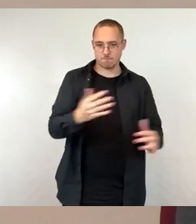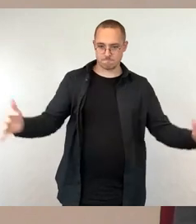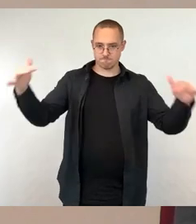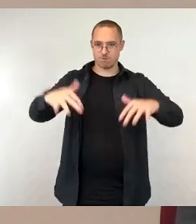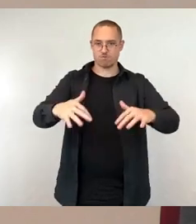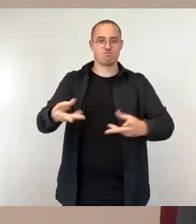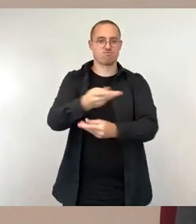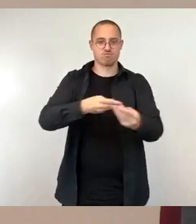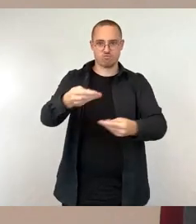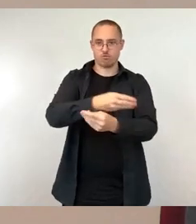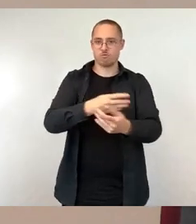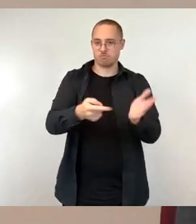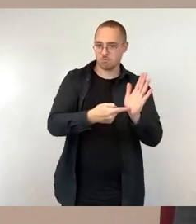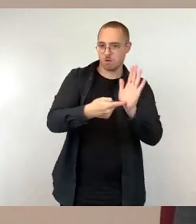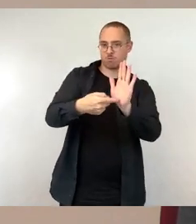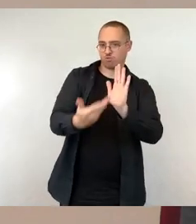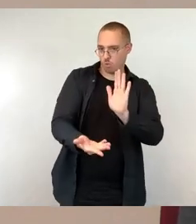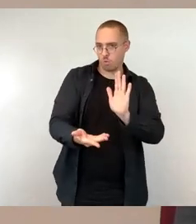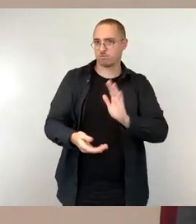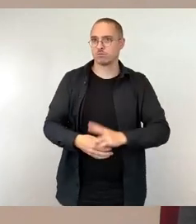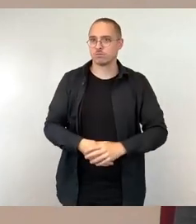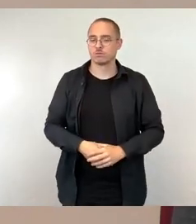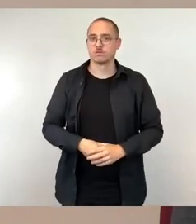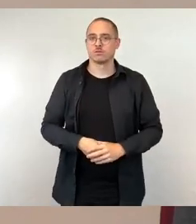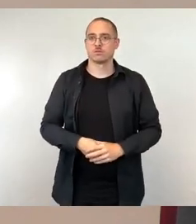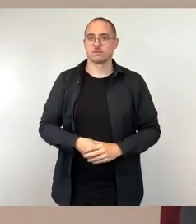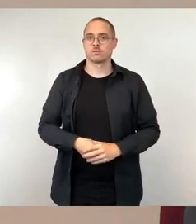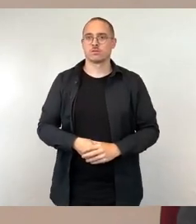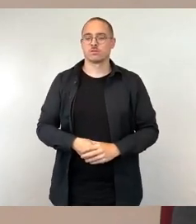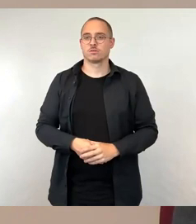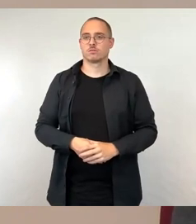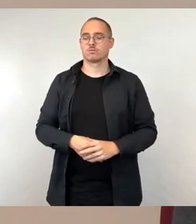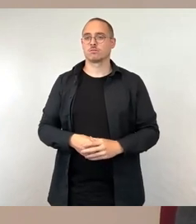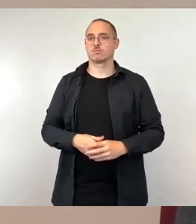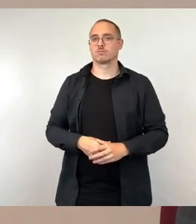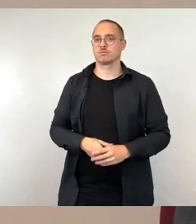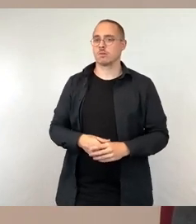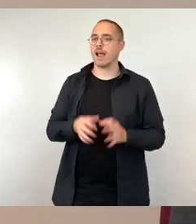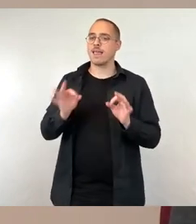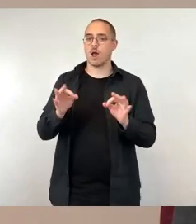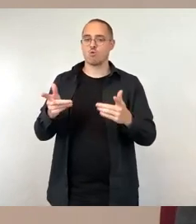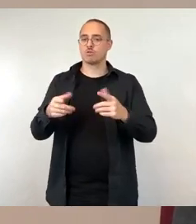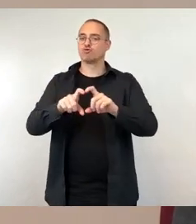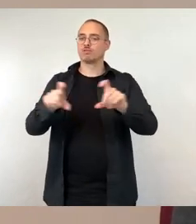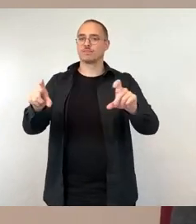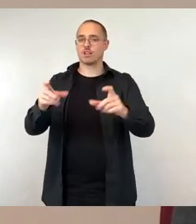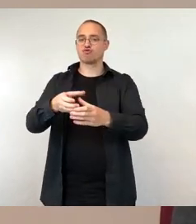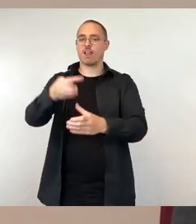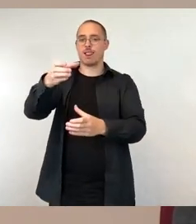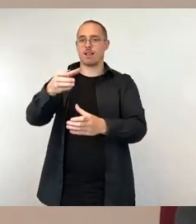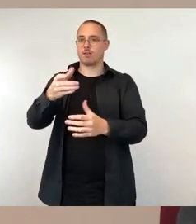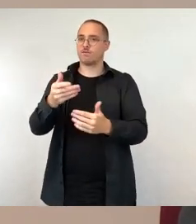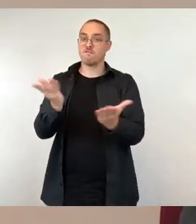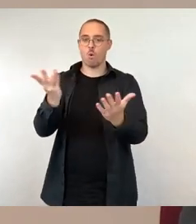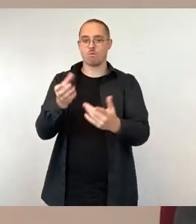Markierung, sprich der Stele, erreichen zu können. Ihre Formulierung, dass die Stele versteckt